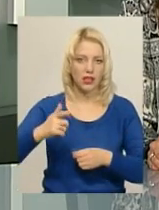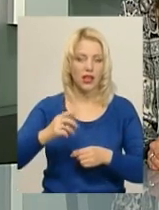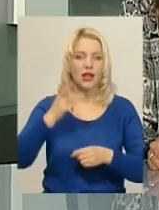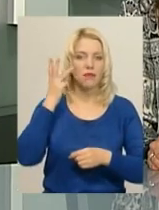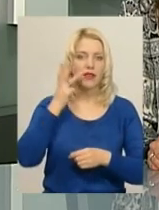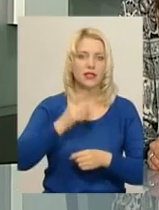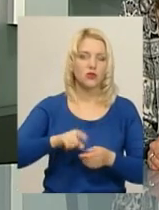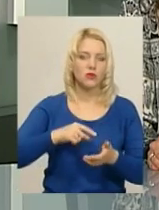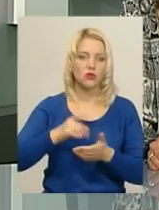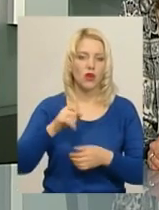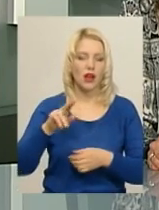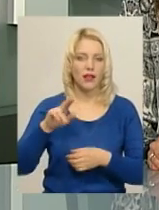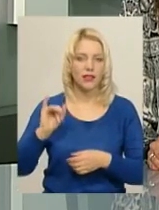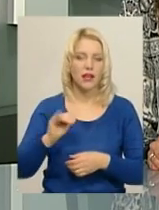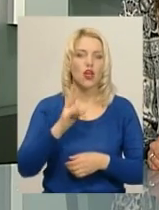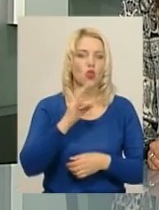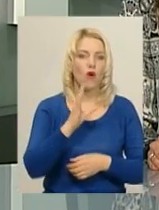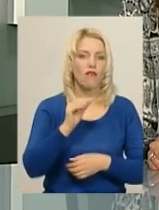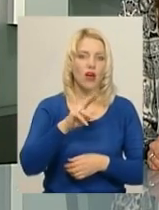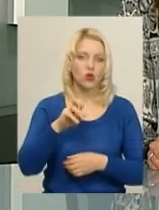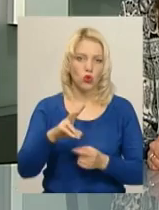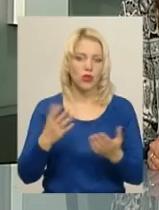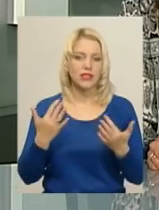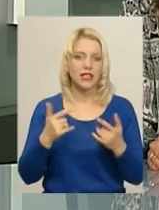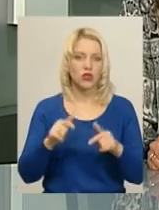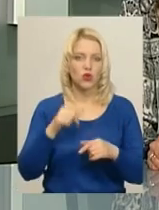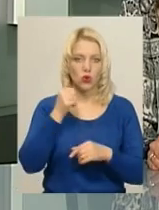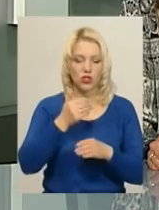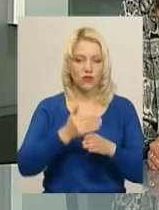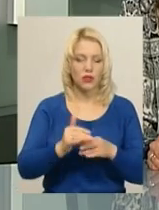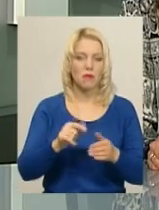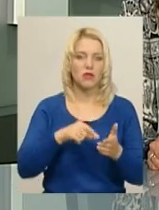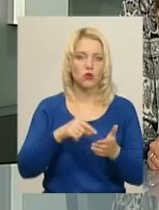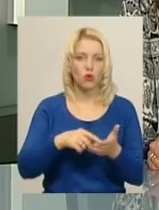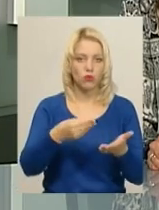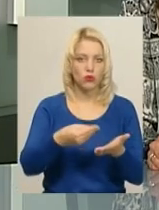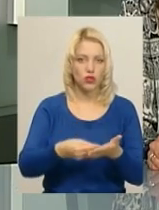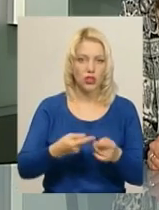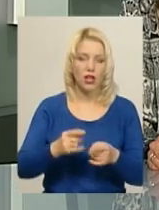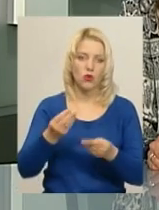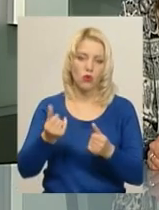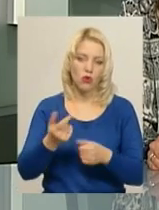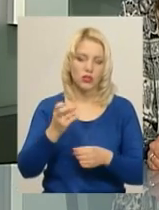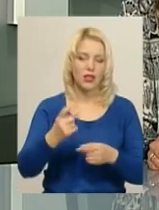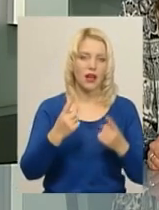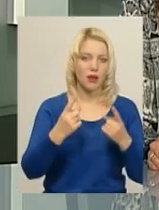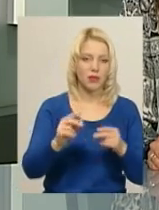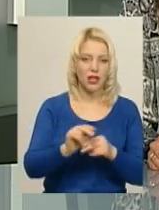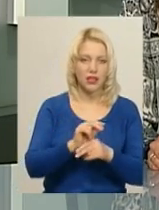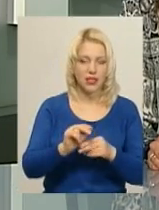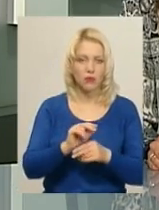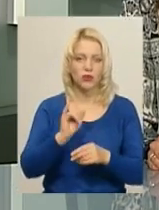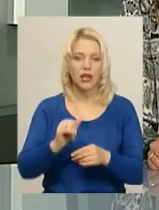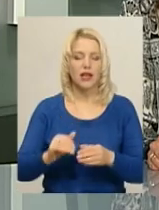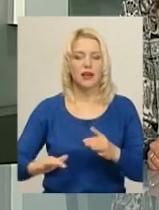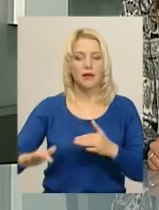Хмельницької міської ради Василь Новачок. Скільки цьогоріч виділено з міського бюджету коштів на капітальний та поточний ремонт прибудинкових територій, та